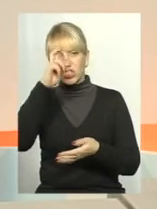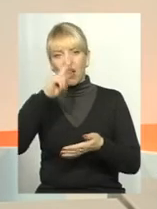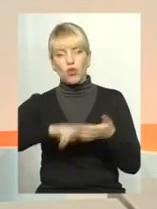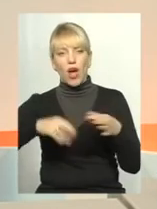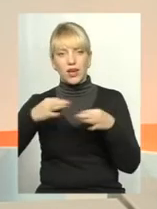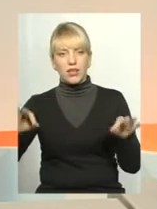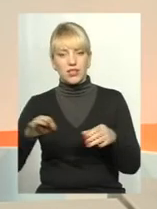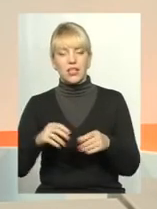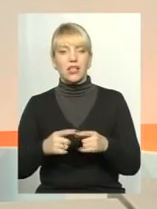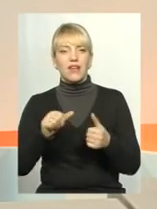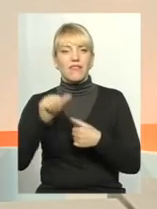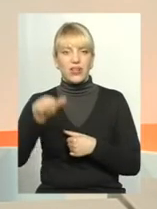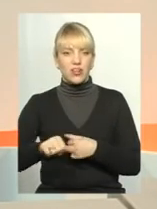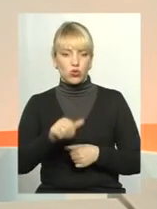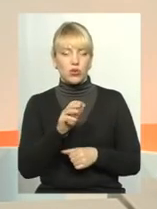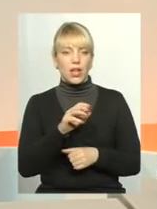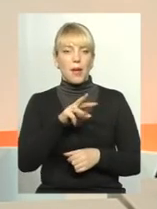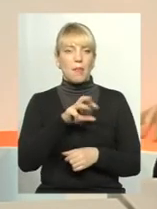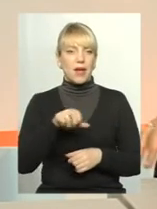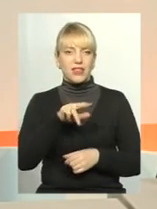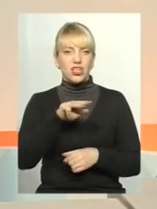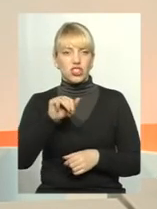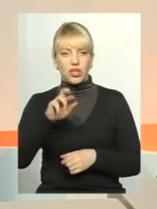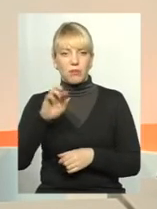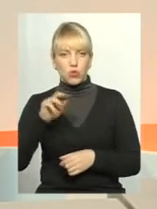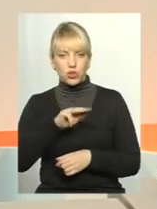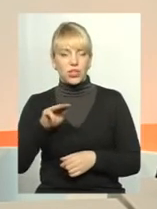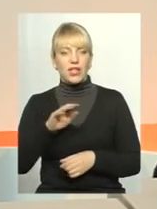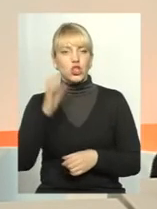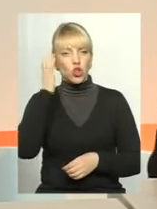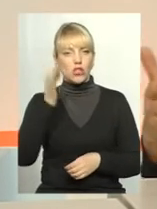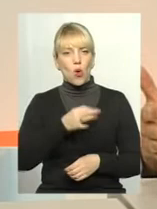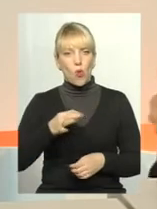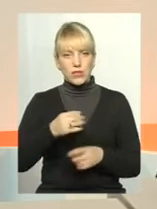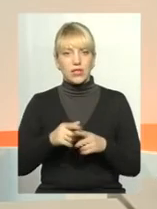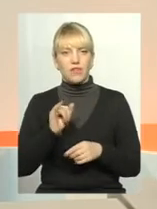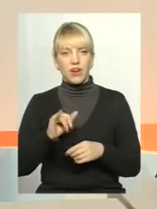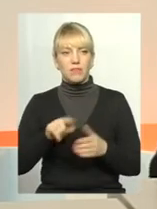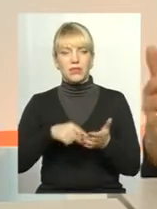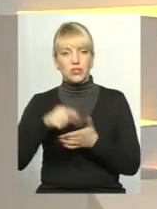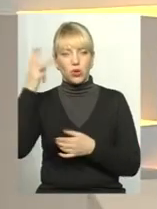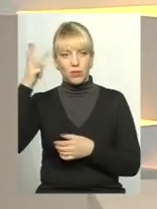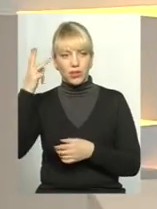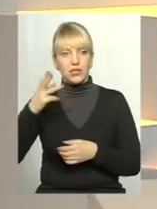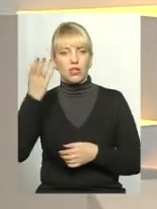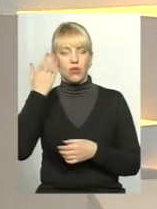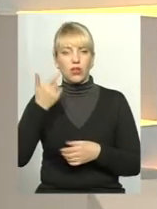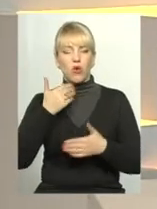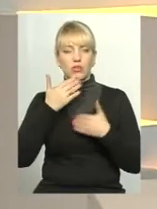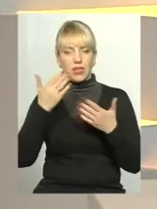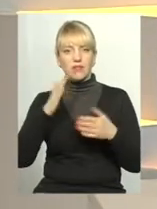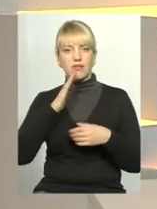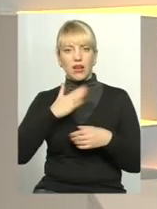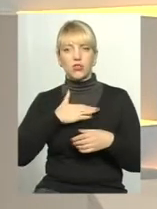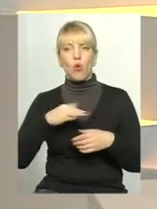винятком Меджибожа і Чорного острова. І місто Хмельницьке, і ми вже були останні в нашій